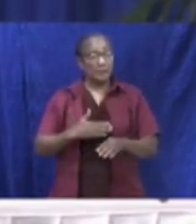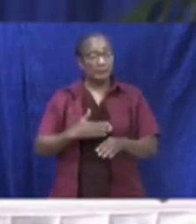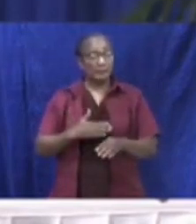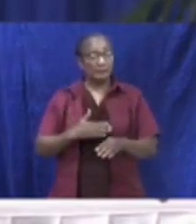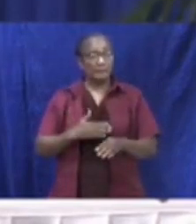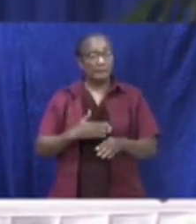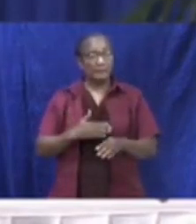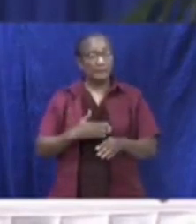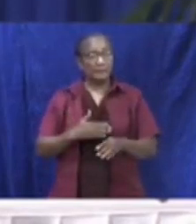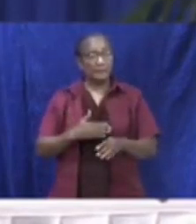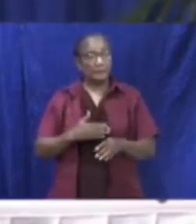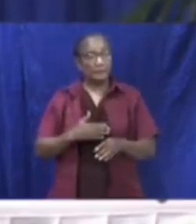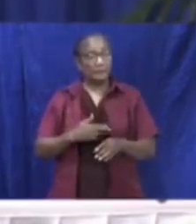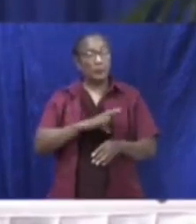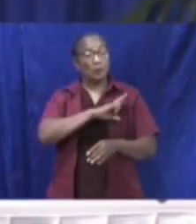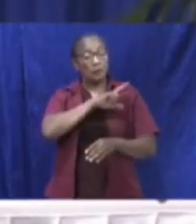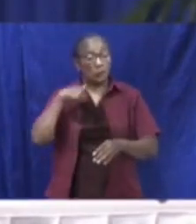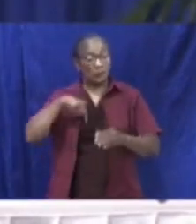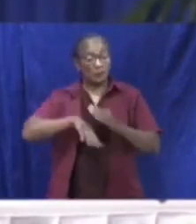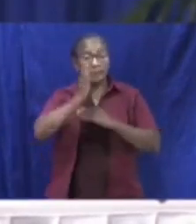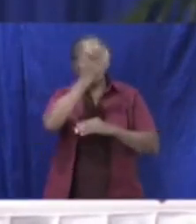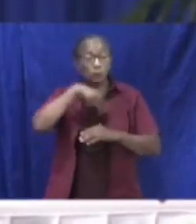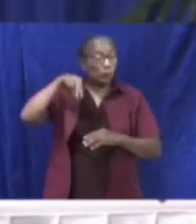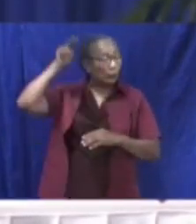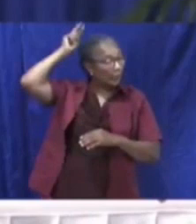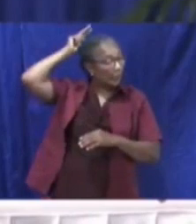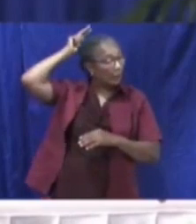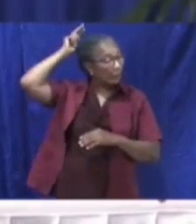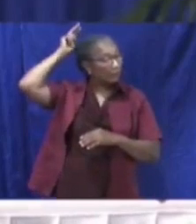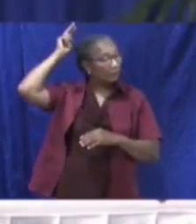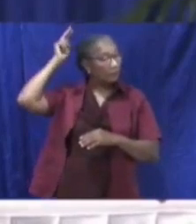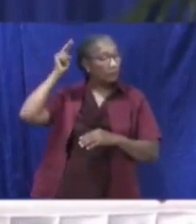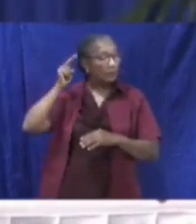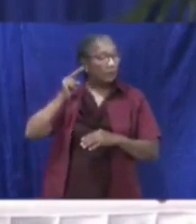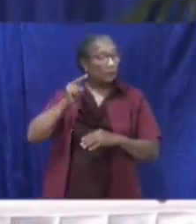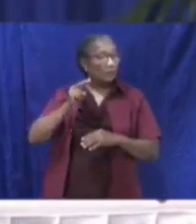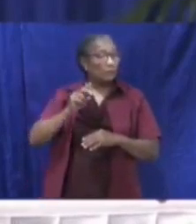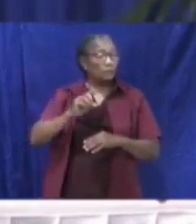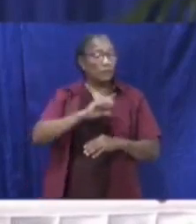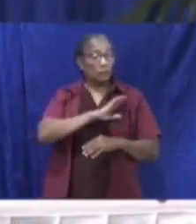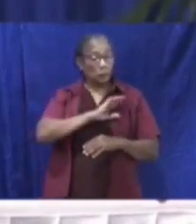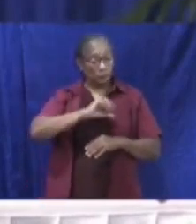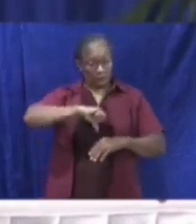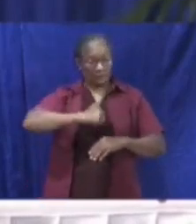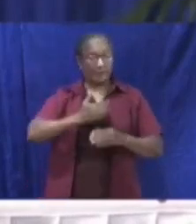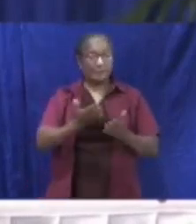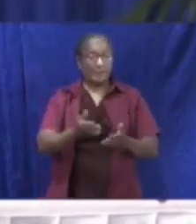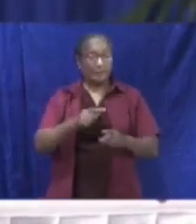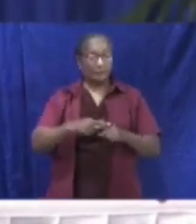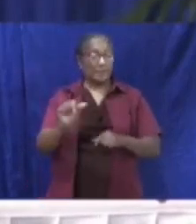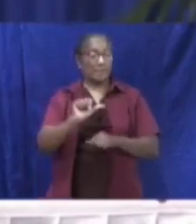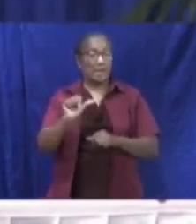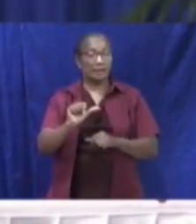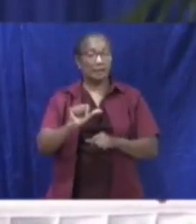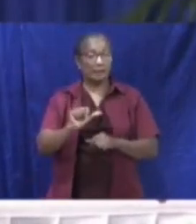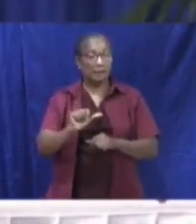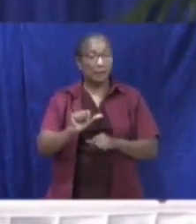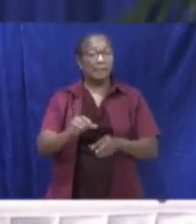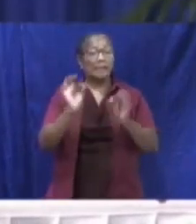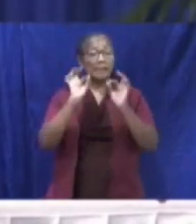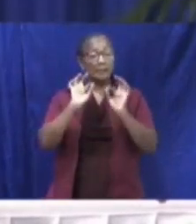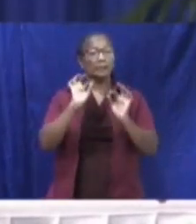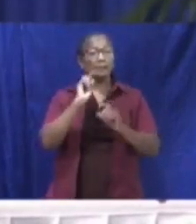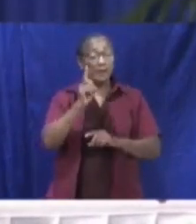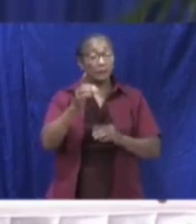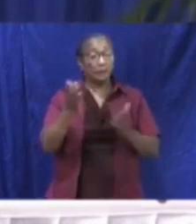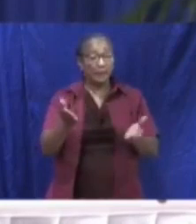ons hier in Suriname, van zowel zichzelf en anderen, in gevaar